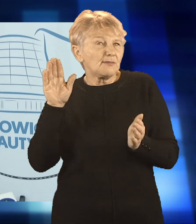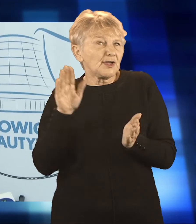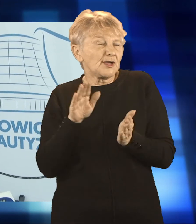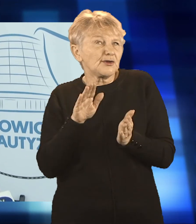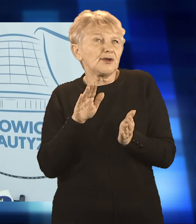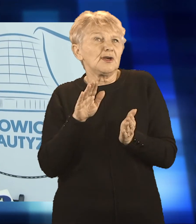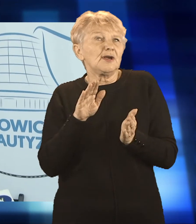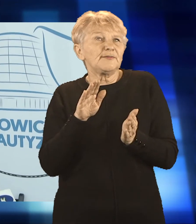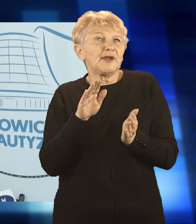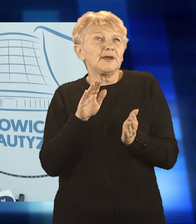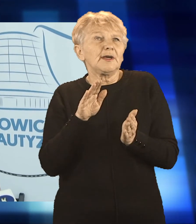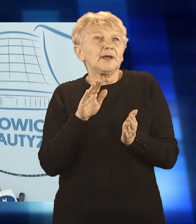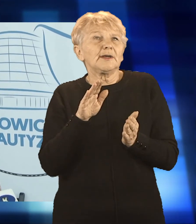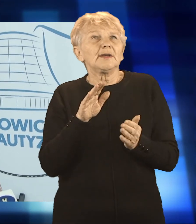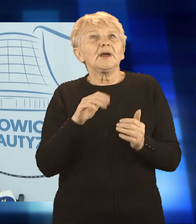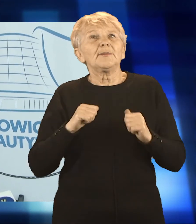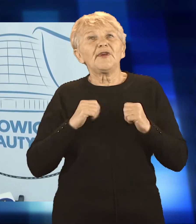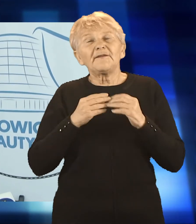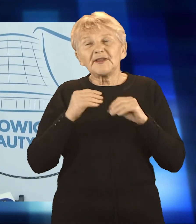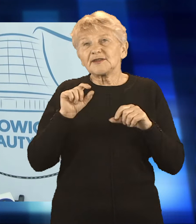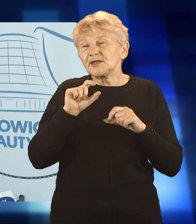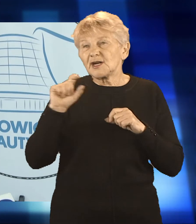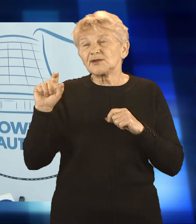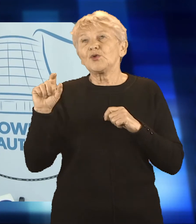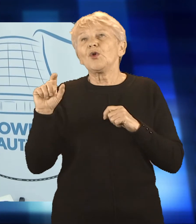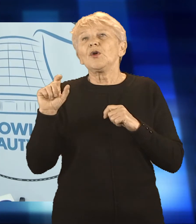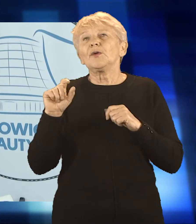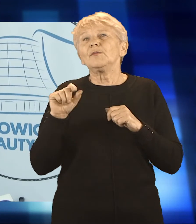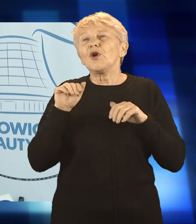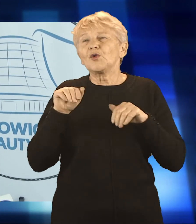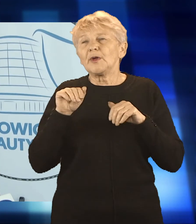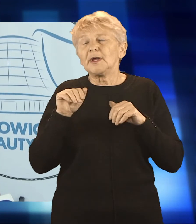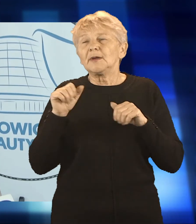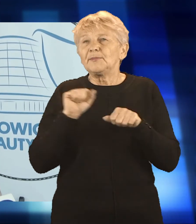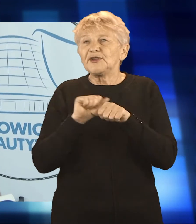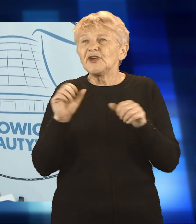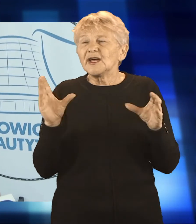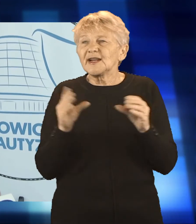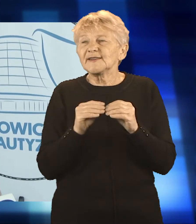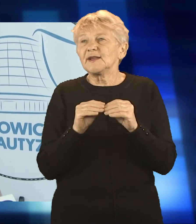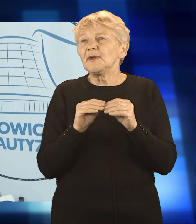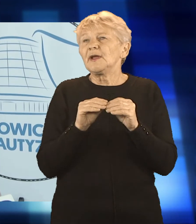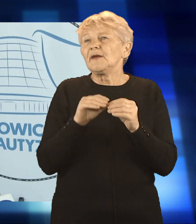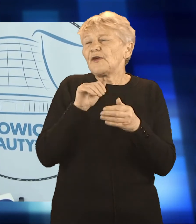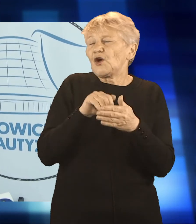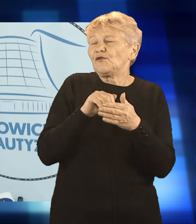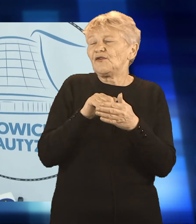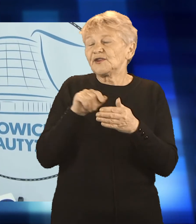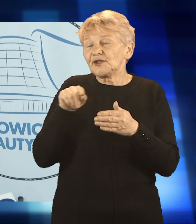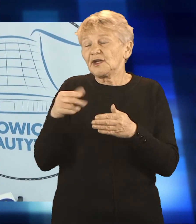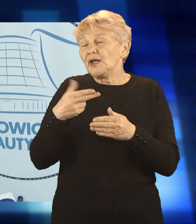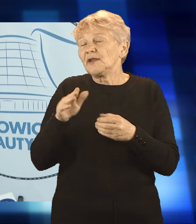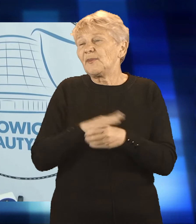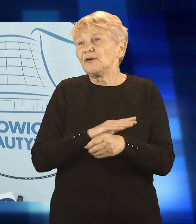się etat. Myślę, że trochę podobnie należałoby traktować pracujące matki niepełnosprawnych dzieci